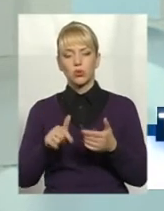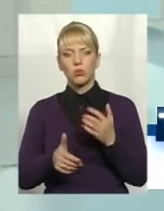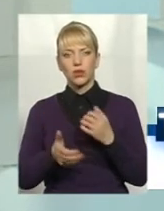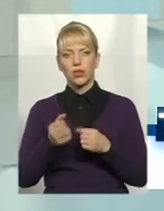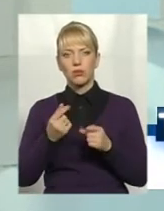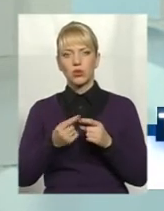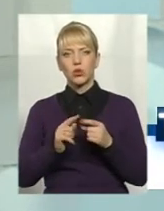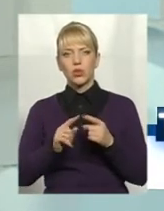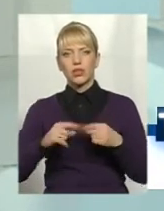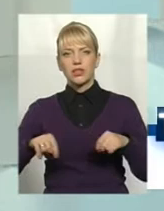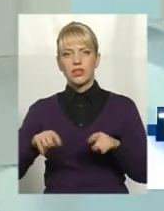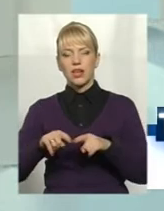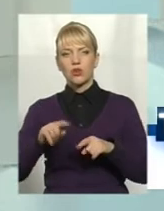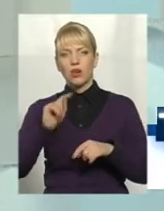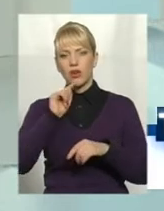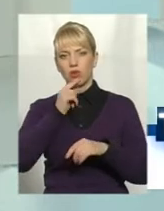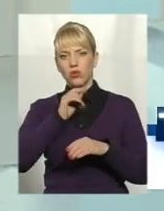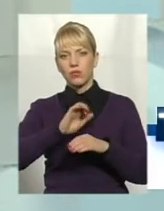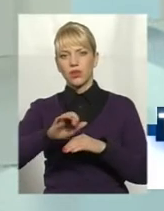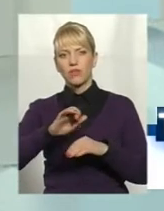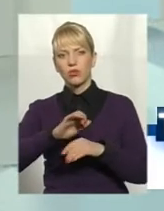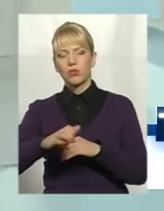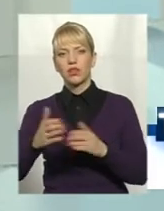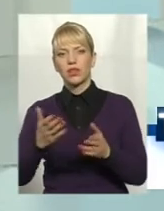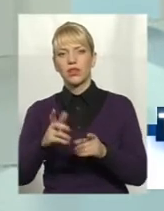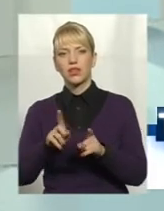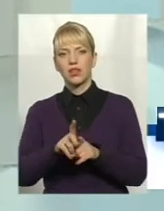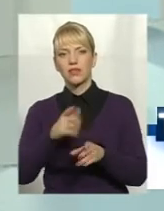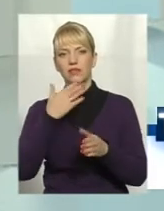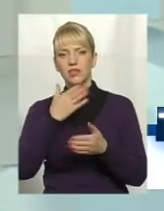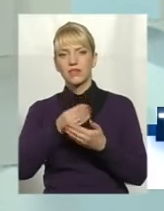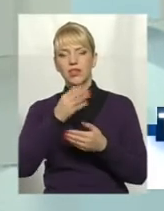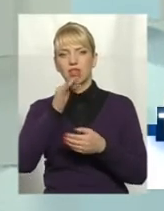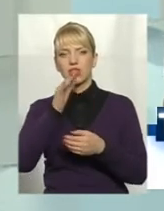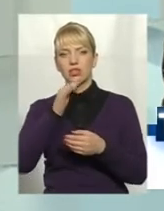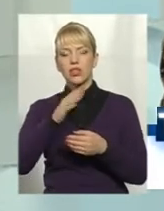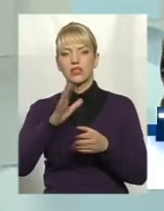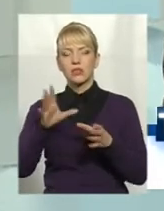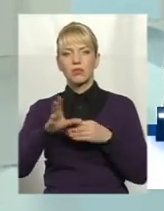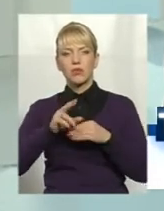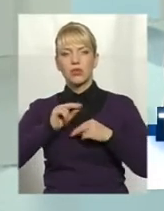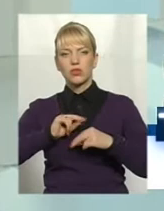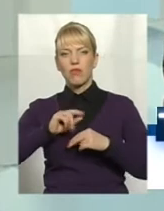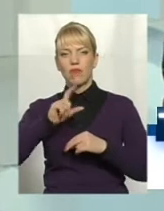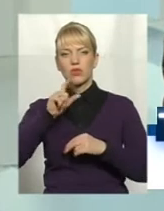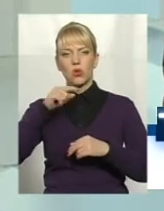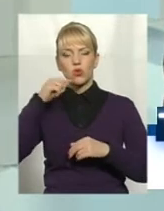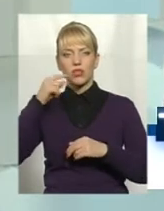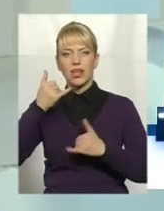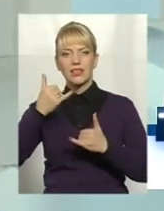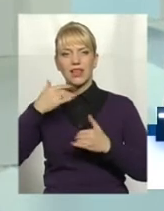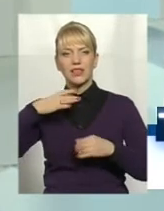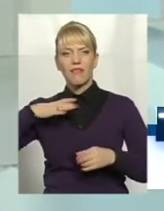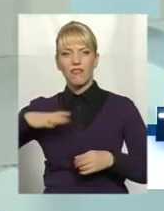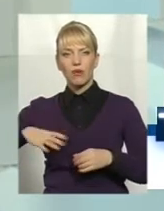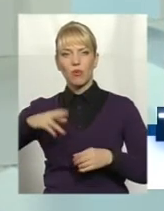сектор економіки, виробництва, який теж свій час і співпрацював з Росією. Зараз він вимушений по